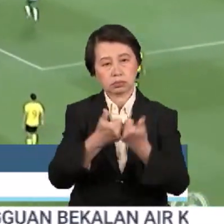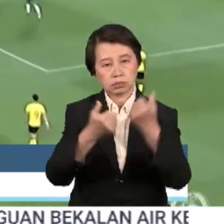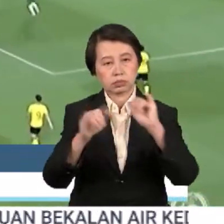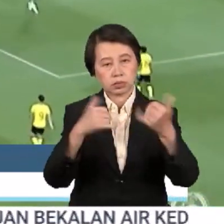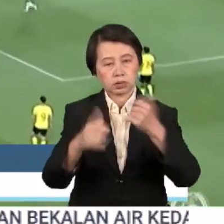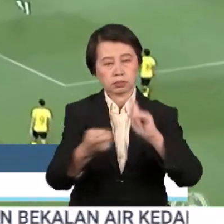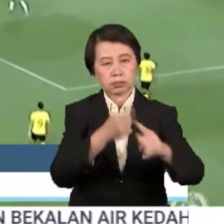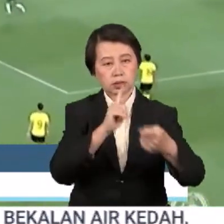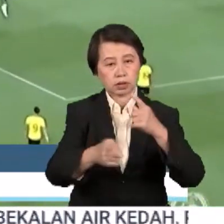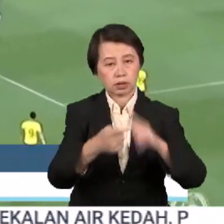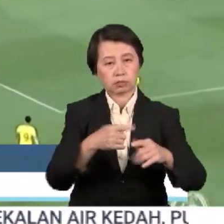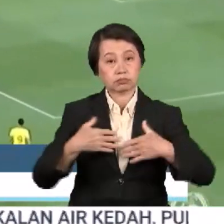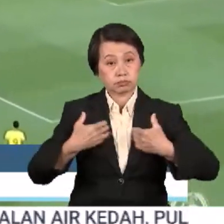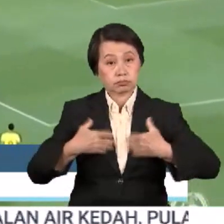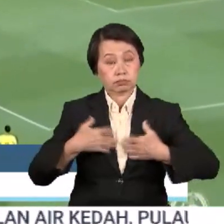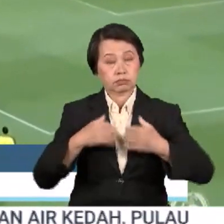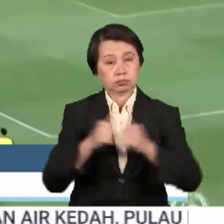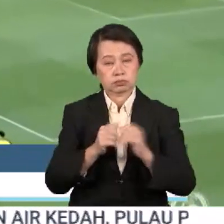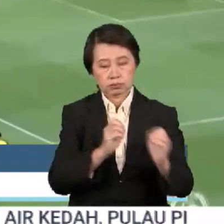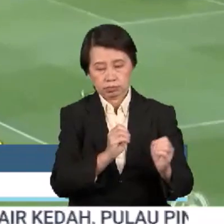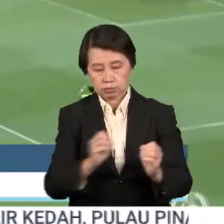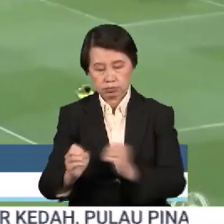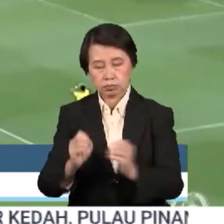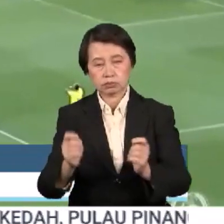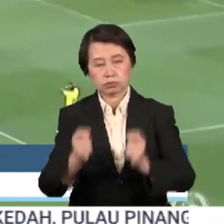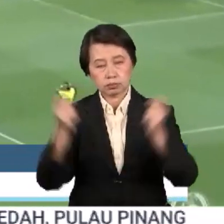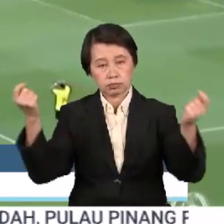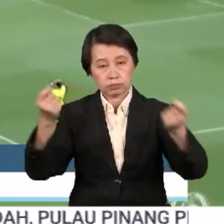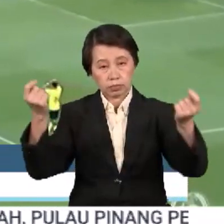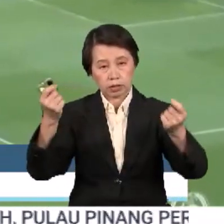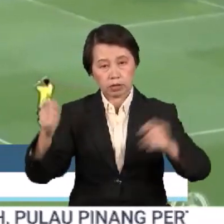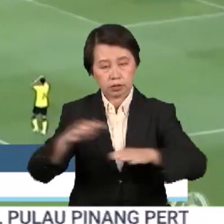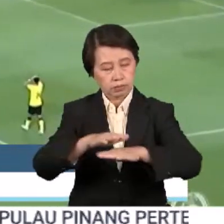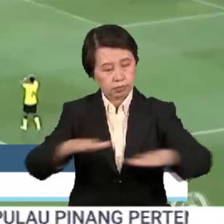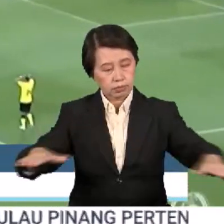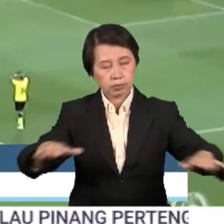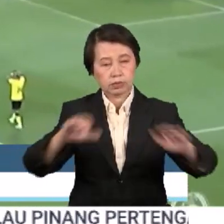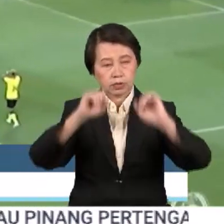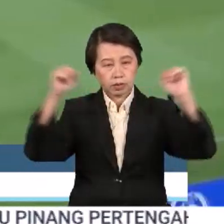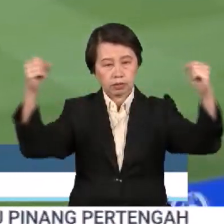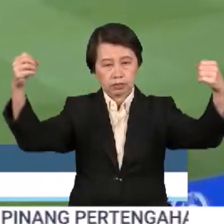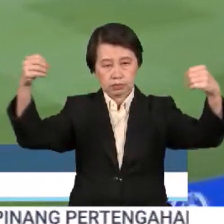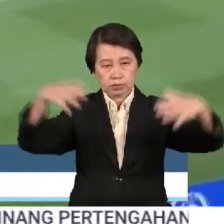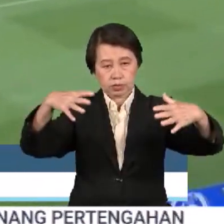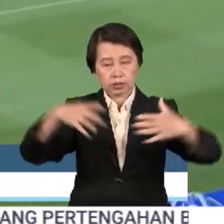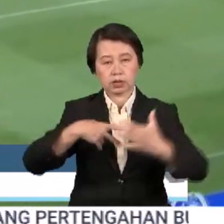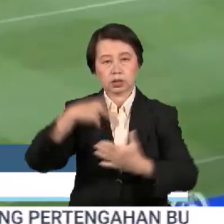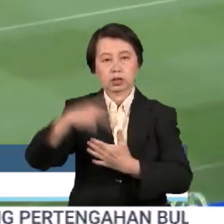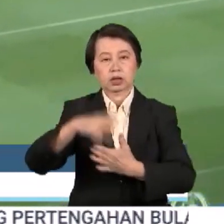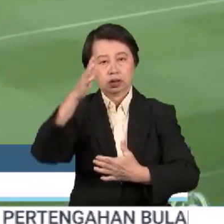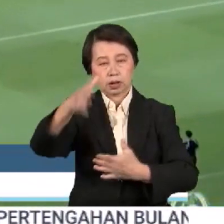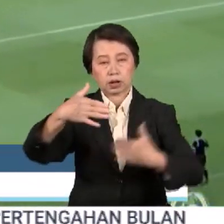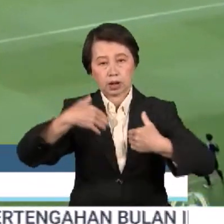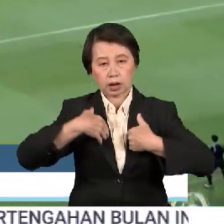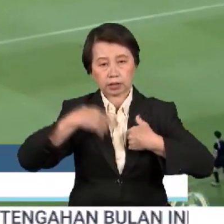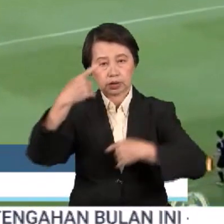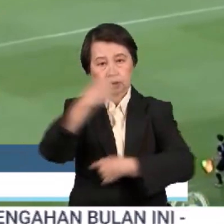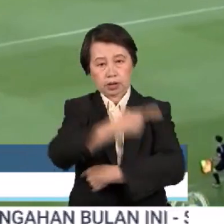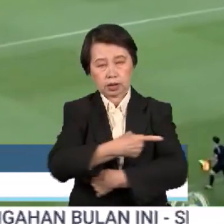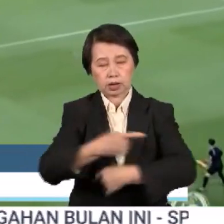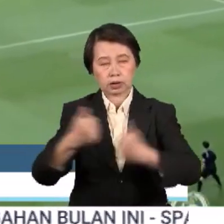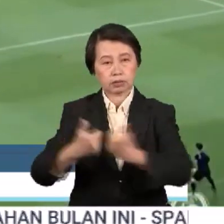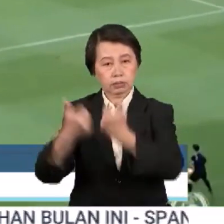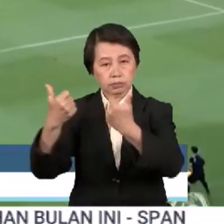berkenaan bakal meriah dengan penganjuran festival di Bekarangan Stadium. Antara program yang akan diadakan pada hari